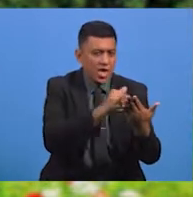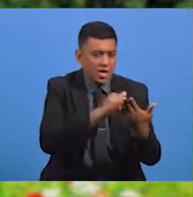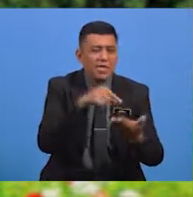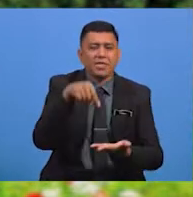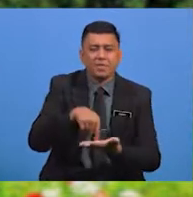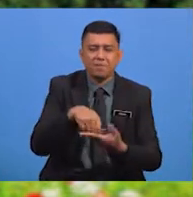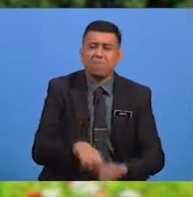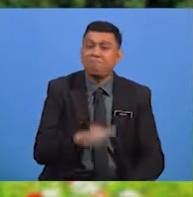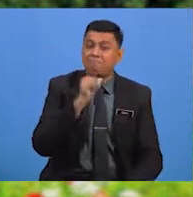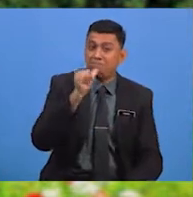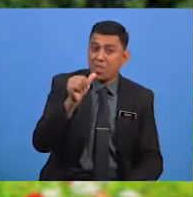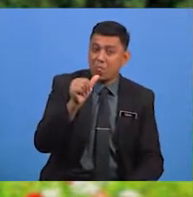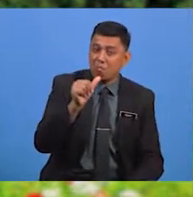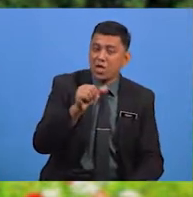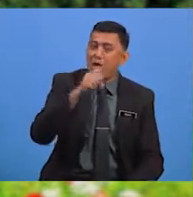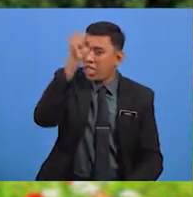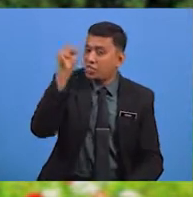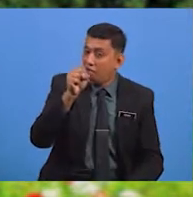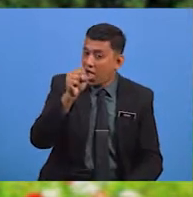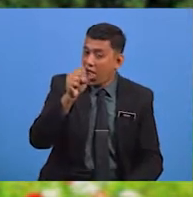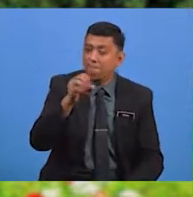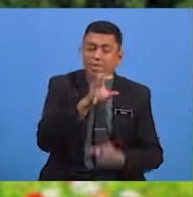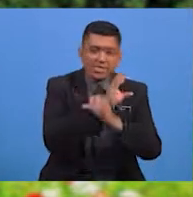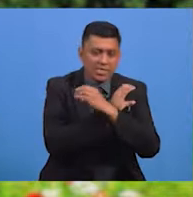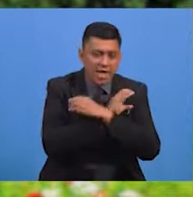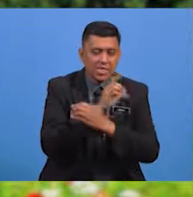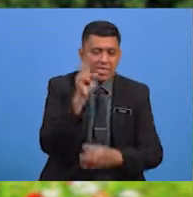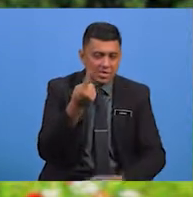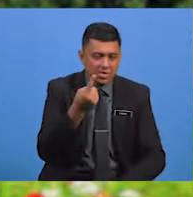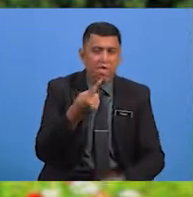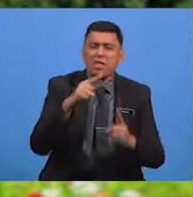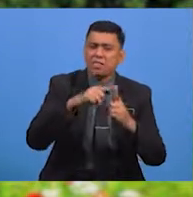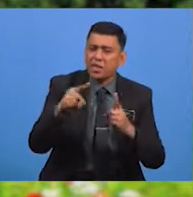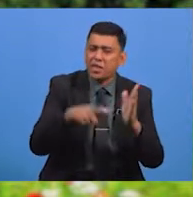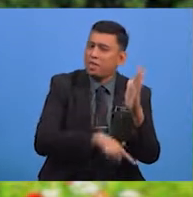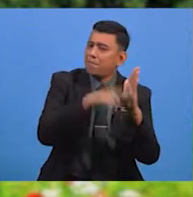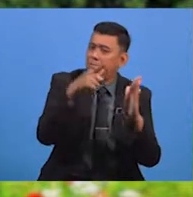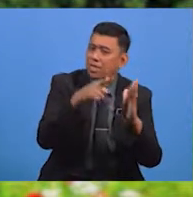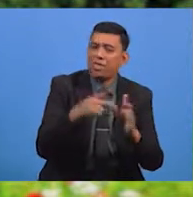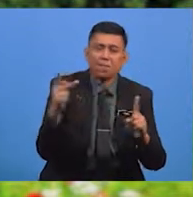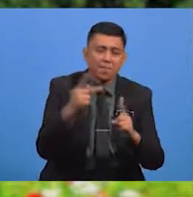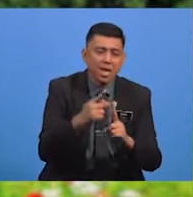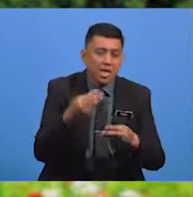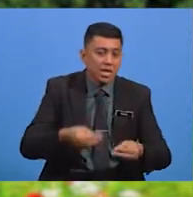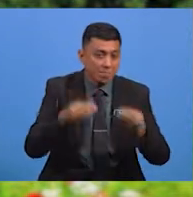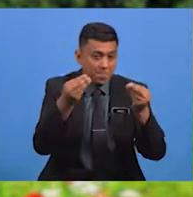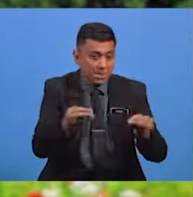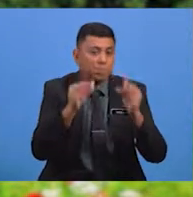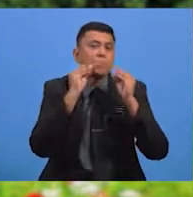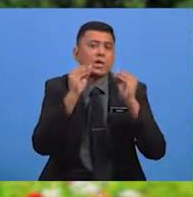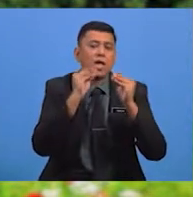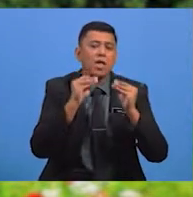Bukan Soal Percintaan Yang Ingin Disampaikan Tetapi Lebih Kepada Memberi